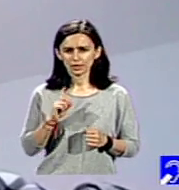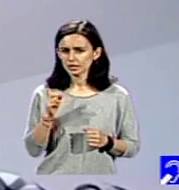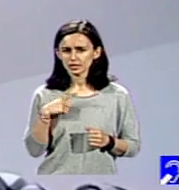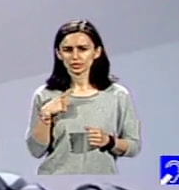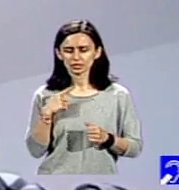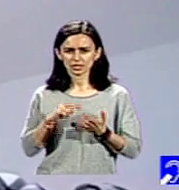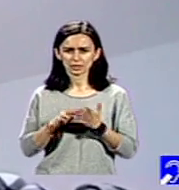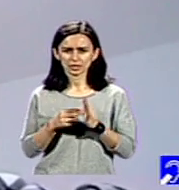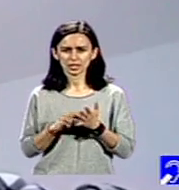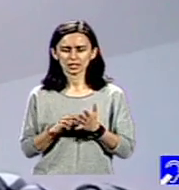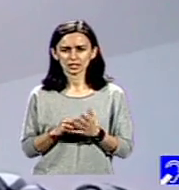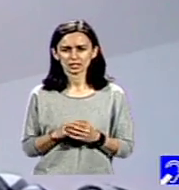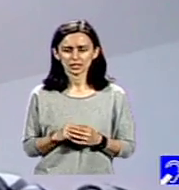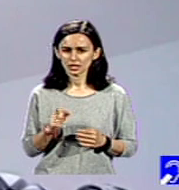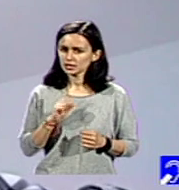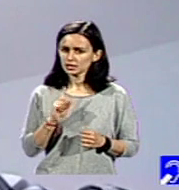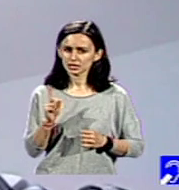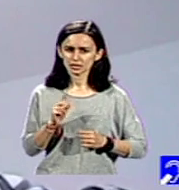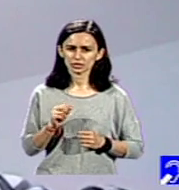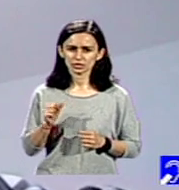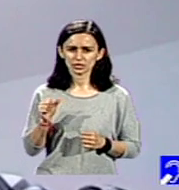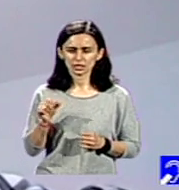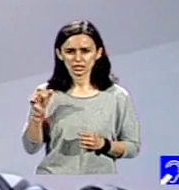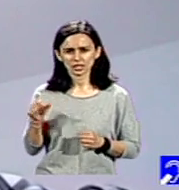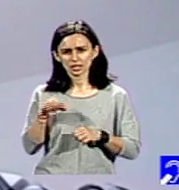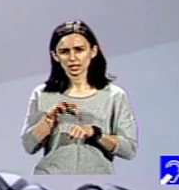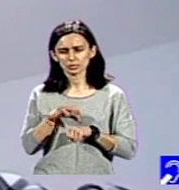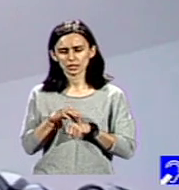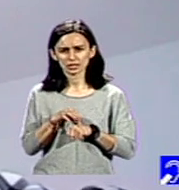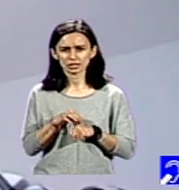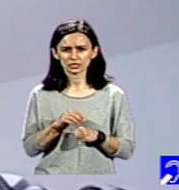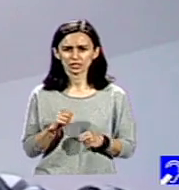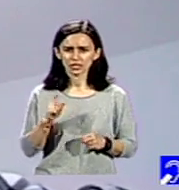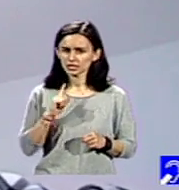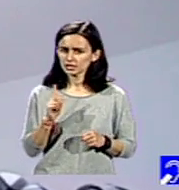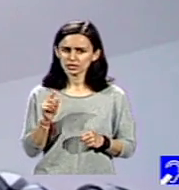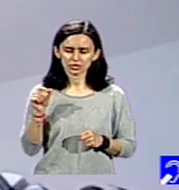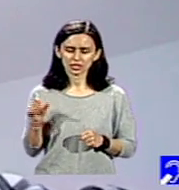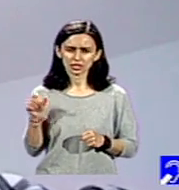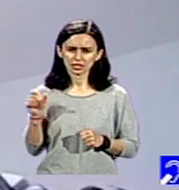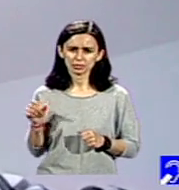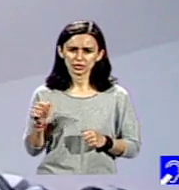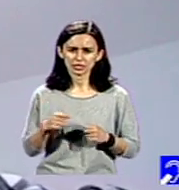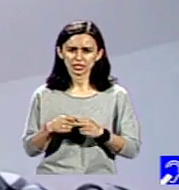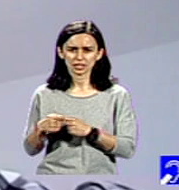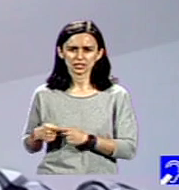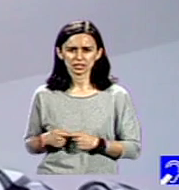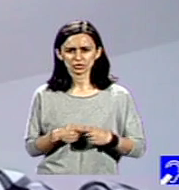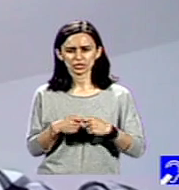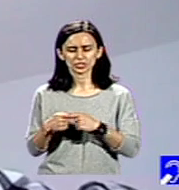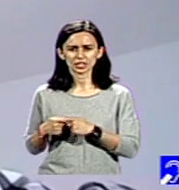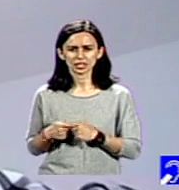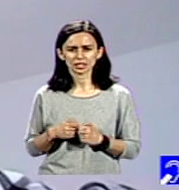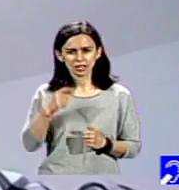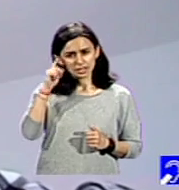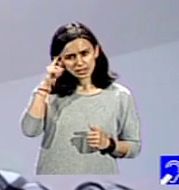pregătiți nici de către medicii neonatologi sau de societate, de comunitate, să